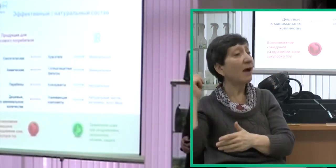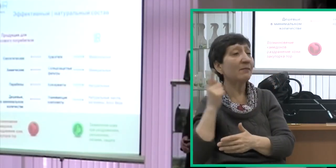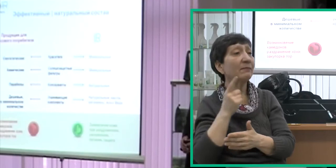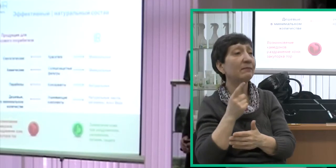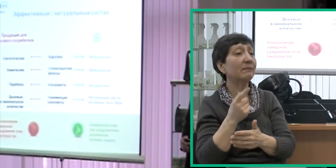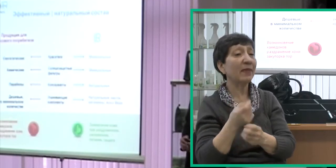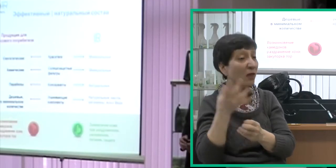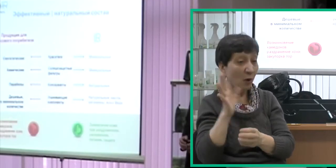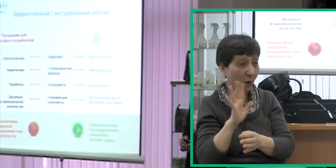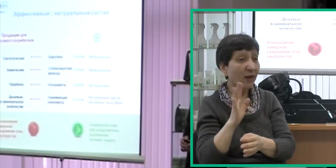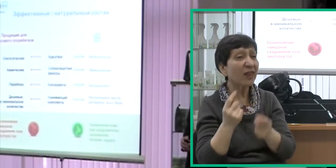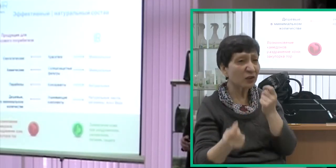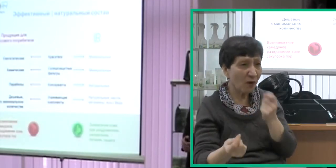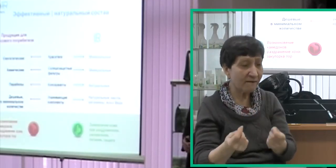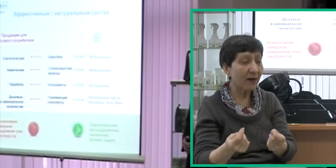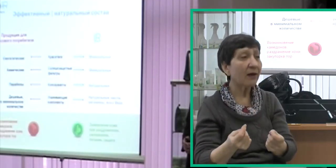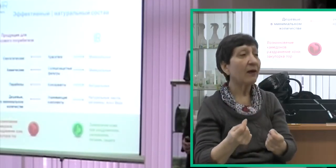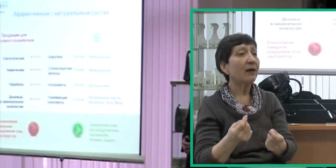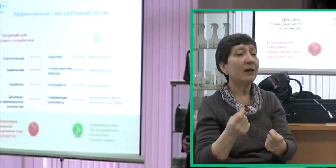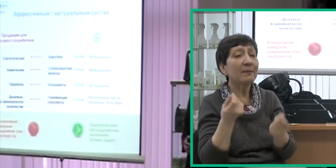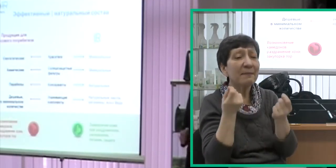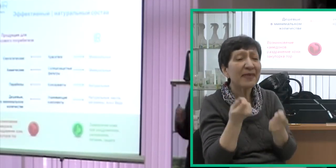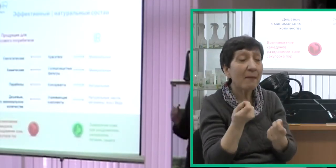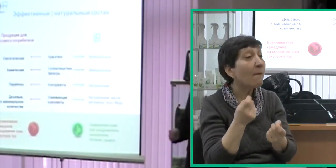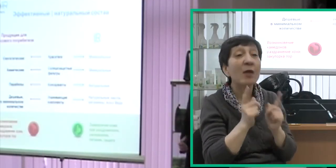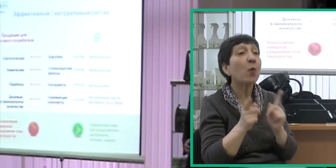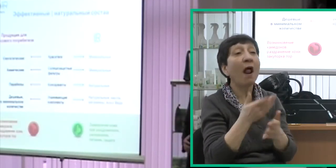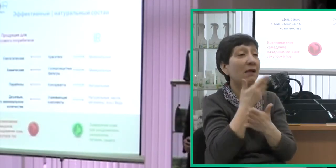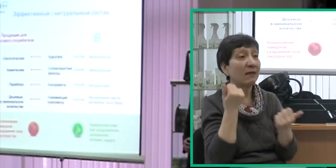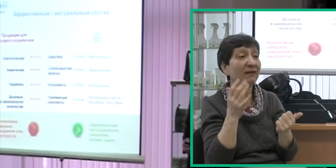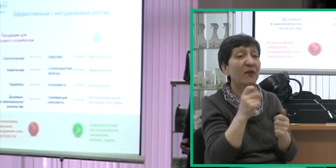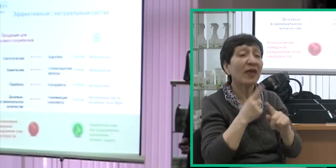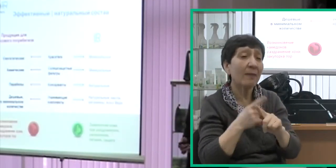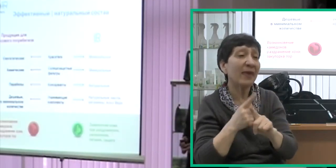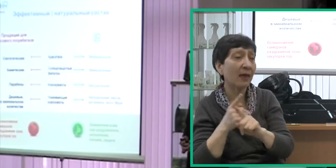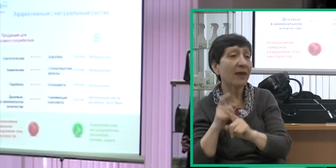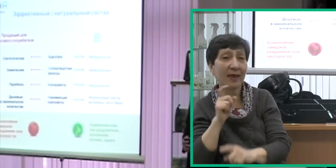в магазинах, недорогой, дешевые и в минимальном количестве.